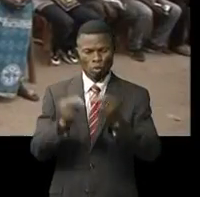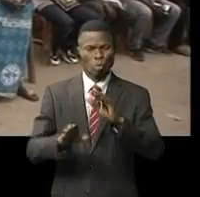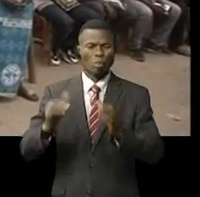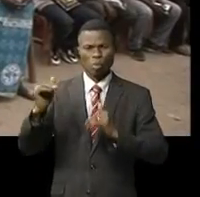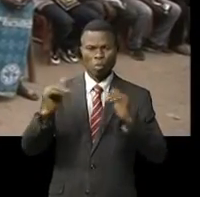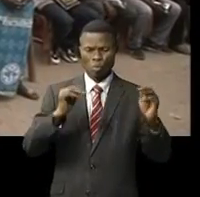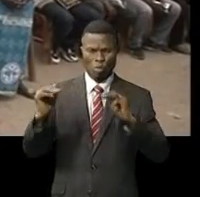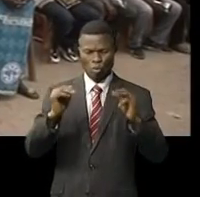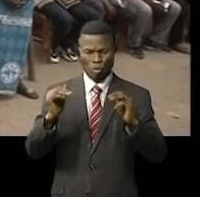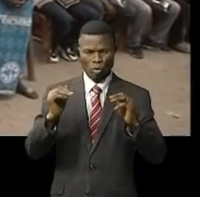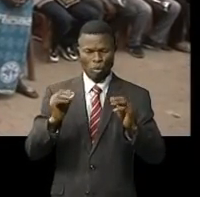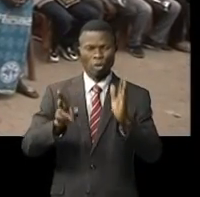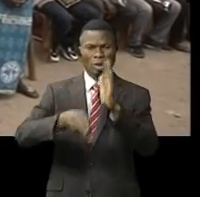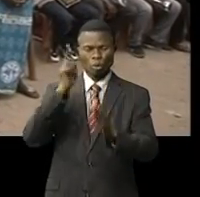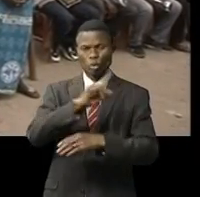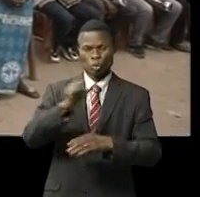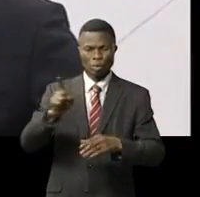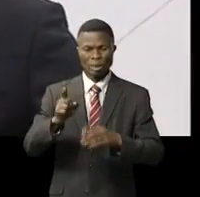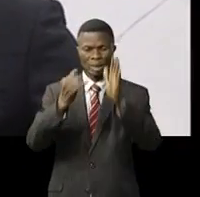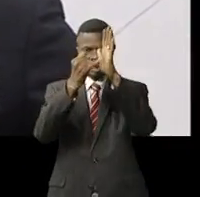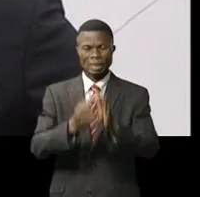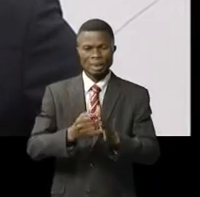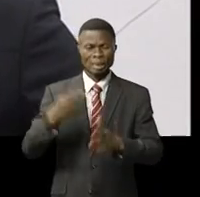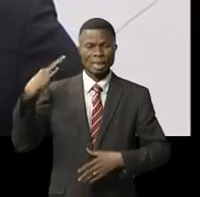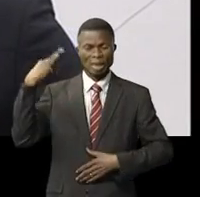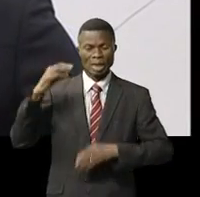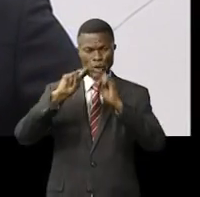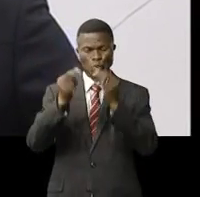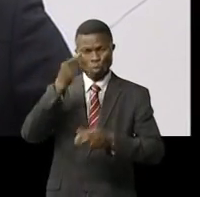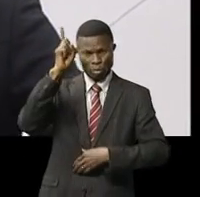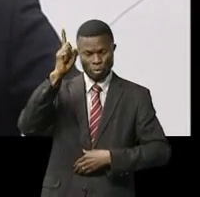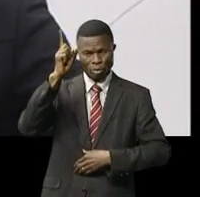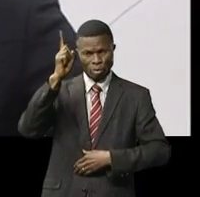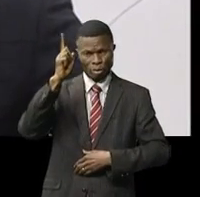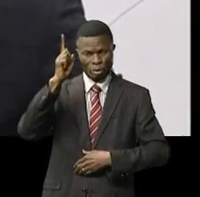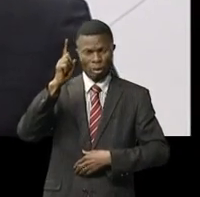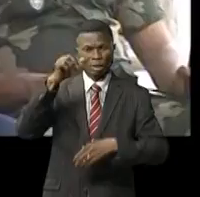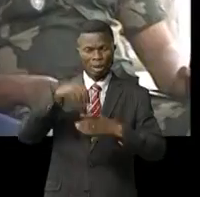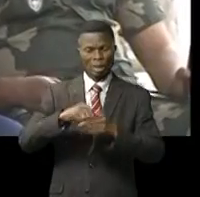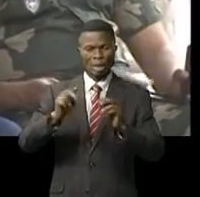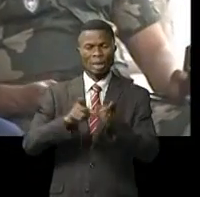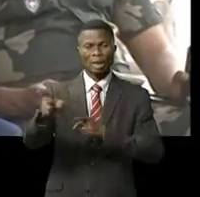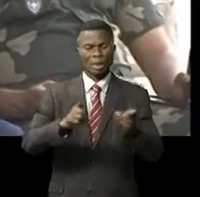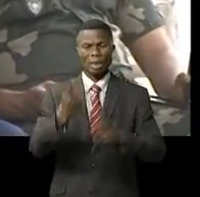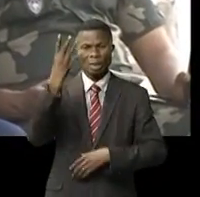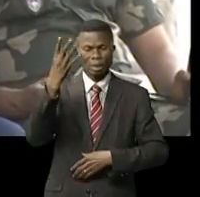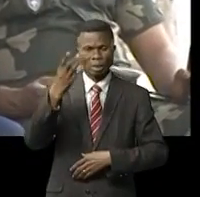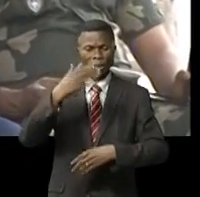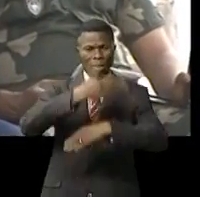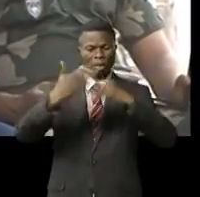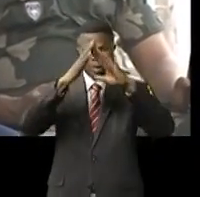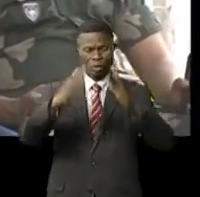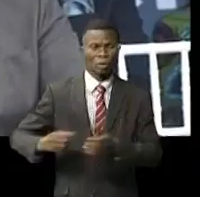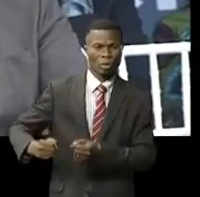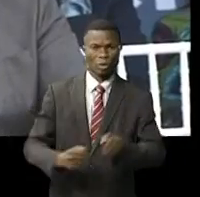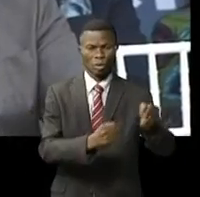il compte donc sur les 12 600 candidats de cette première édition répartis dans quatre filières entre autres la maçonnerie et la